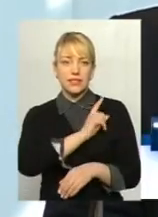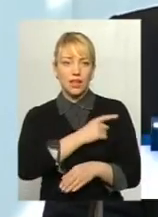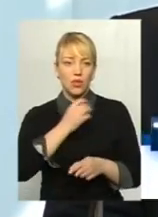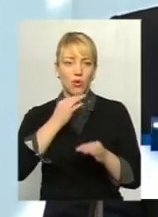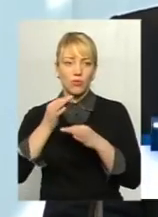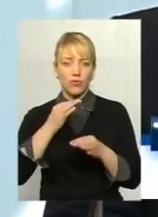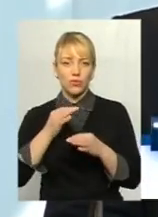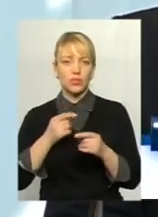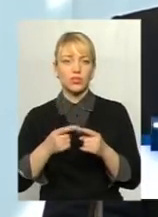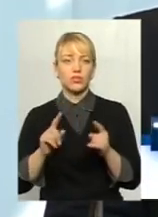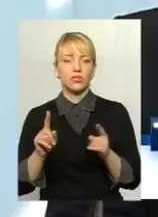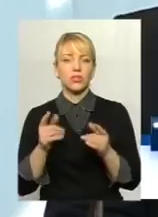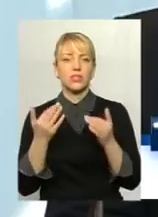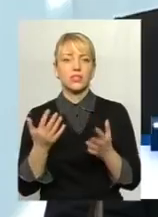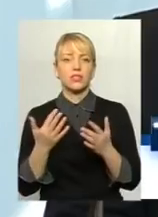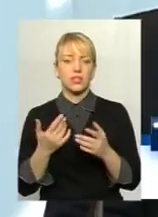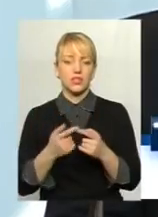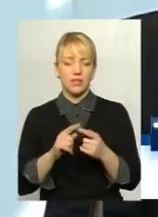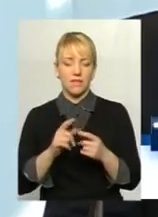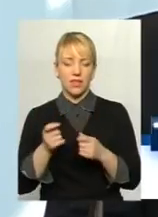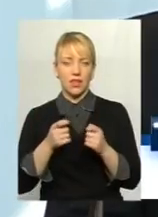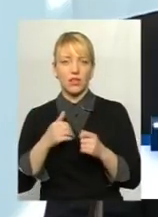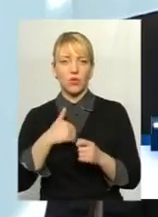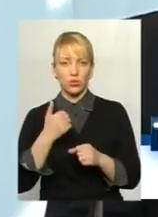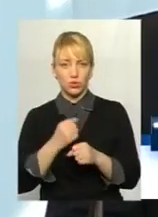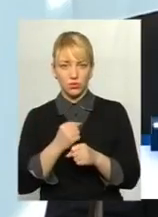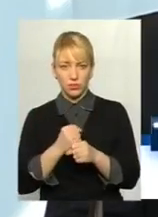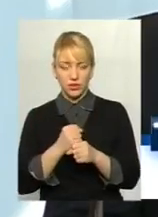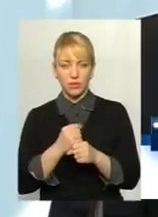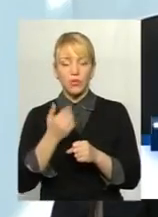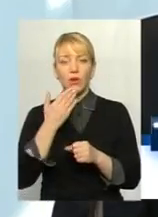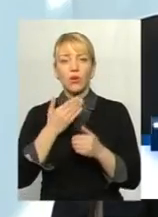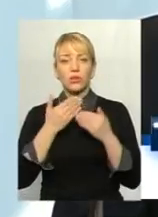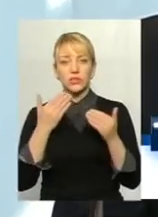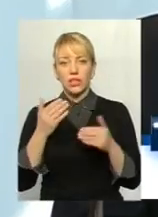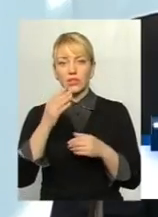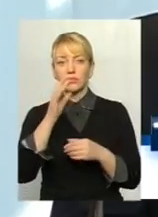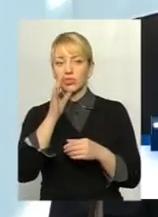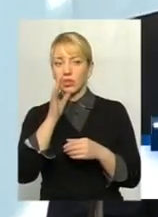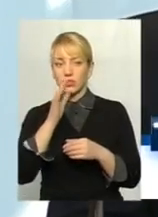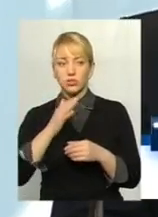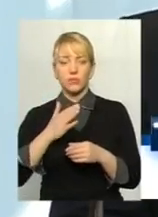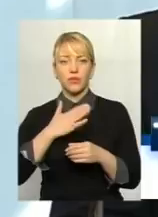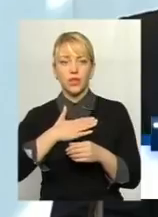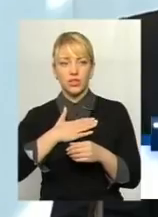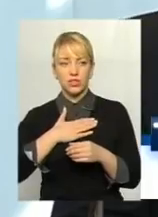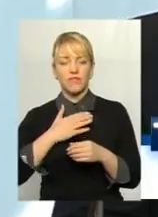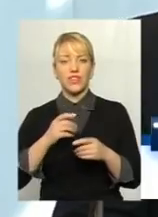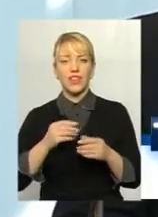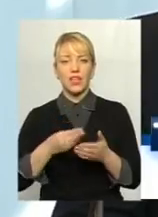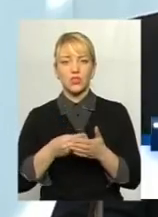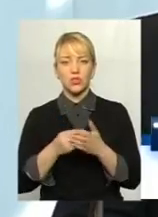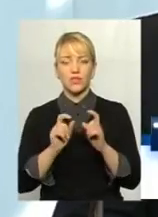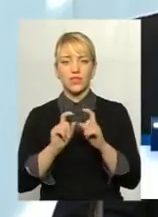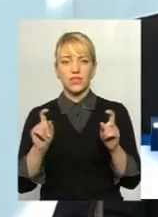наскільки, скажімо, влада хоче це робити. Але останнім часом ще й наші західні, скажімо, фінансові інститути міжнародні, і